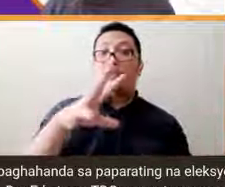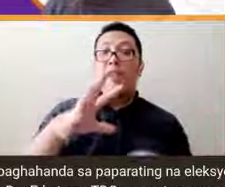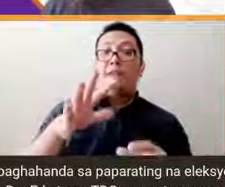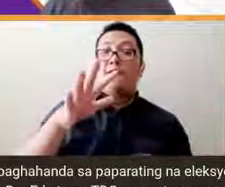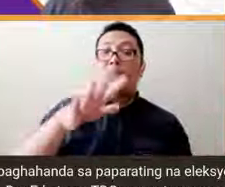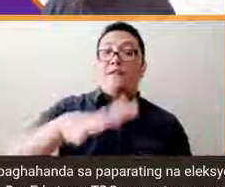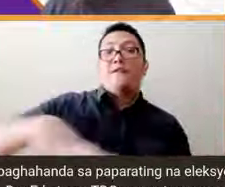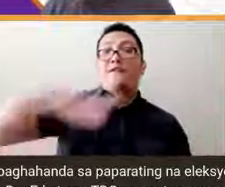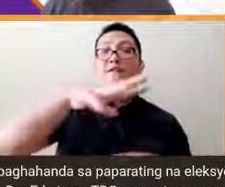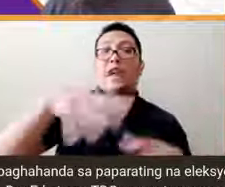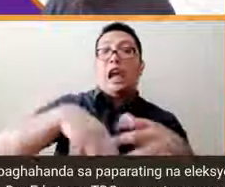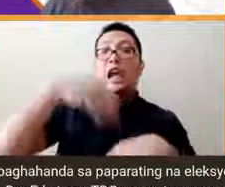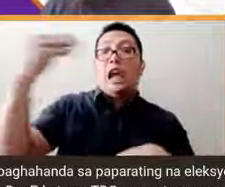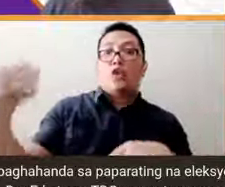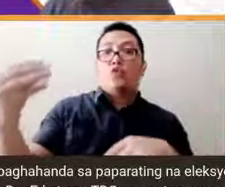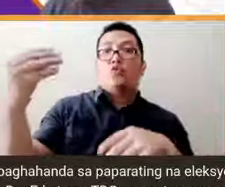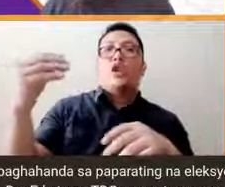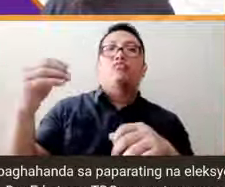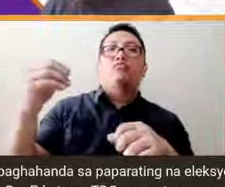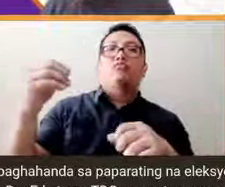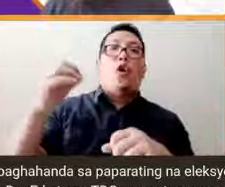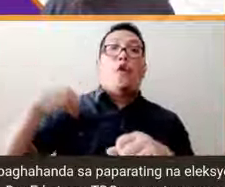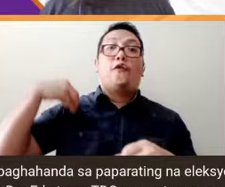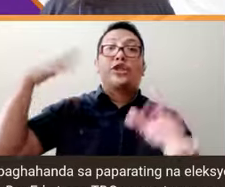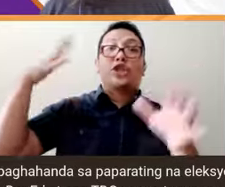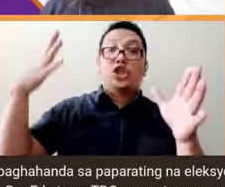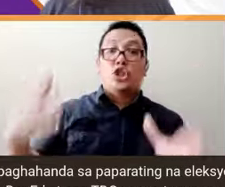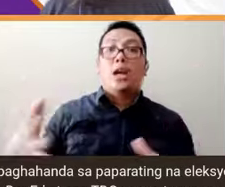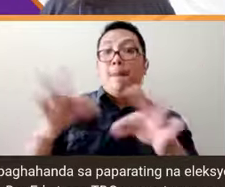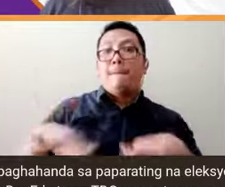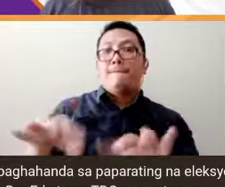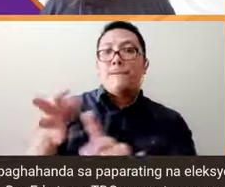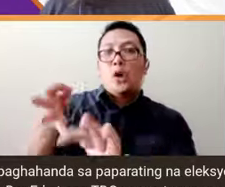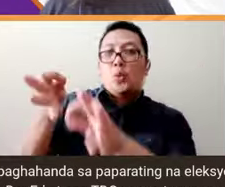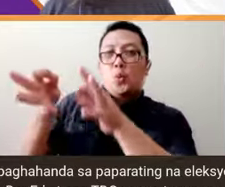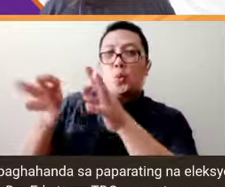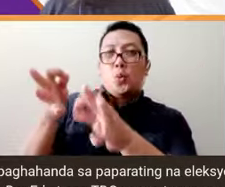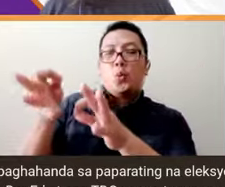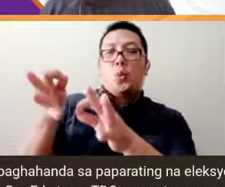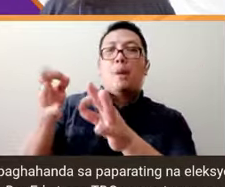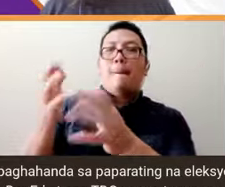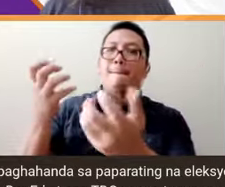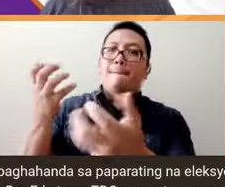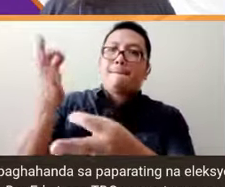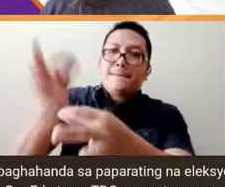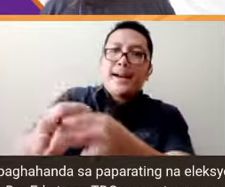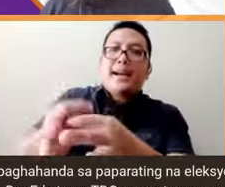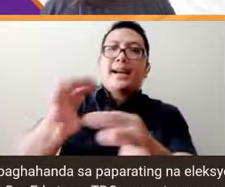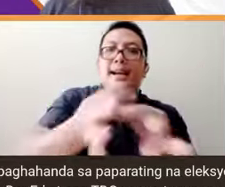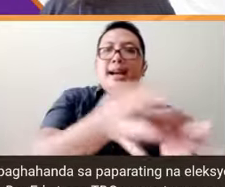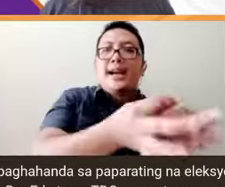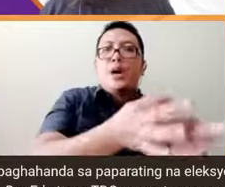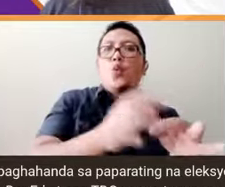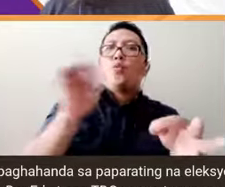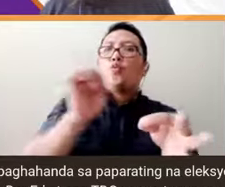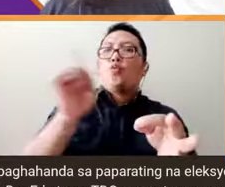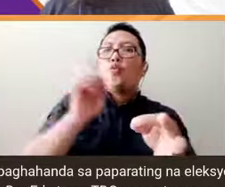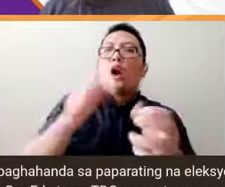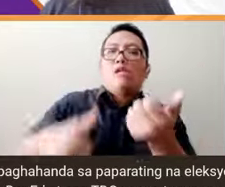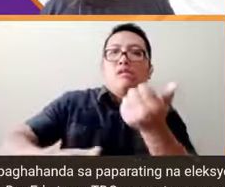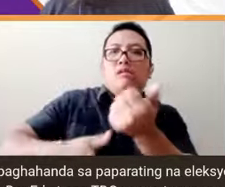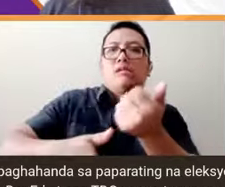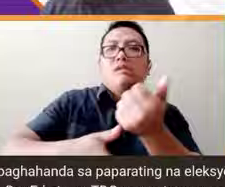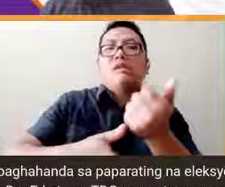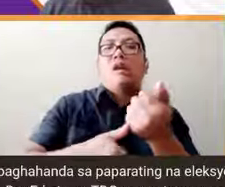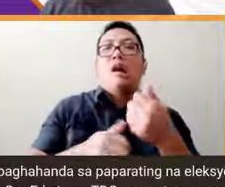napaka importante rito yung paano mo ititaylor fit sa ground yung pag-assist nila paano pag sa